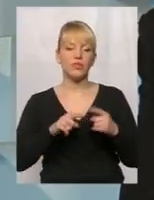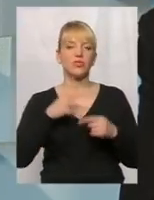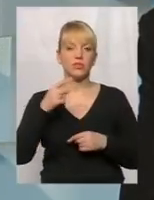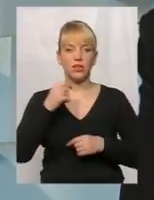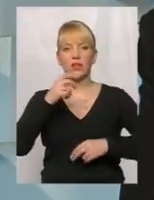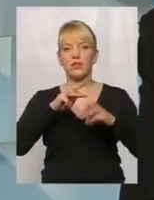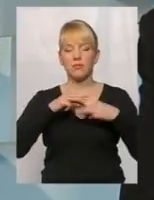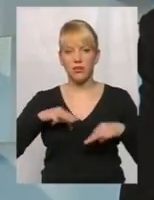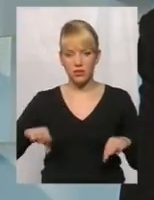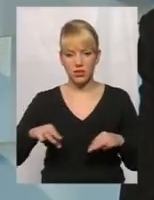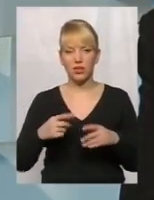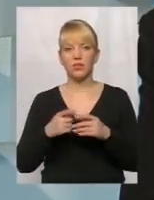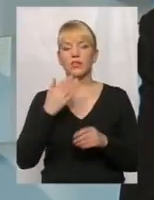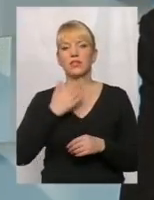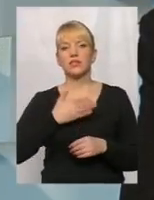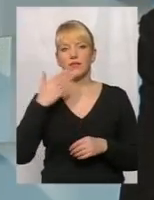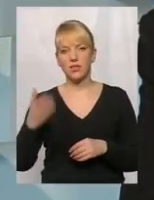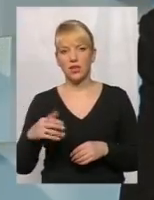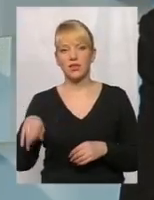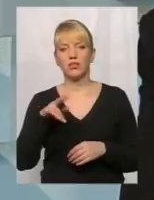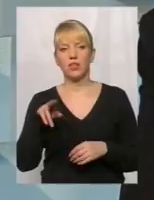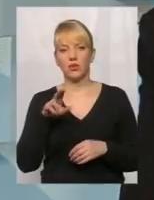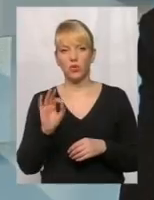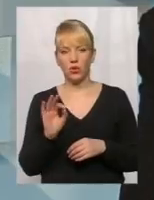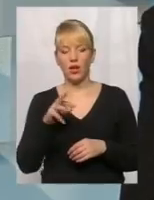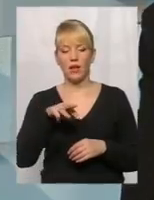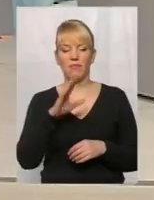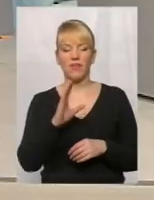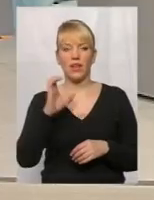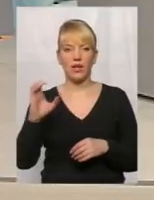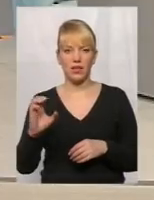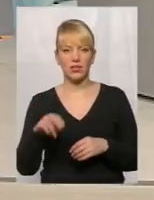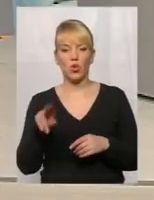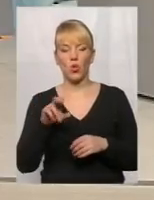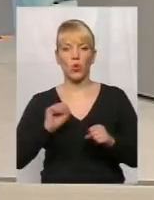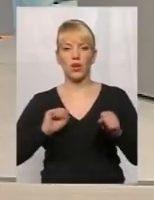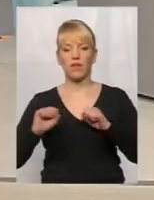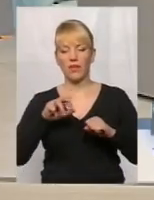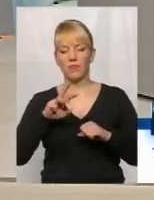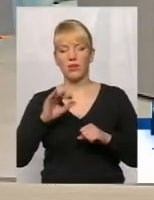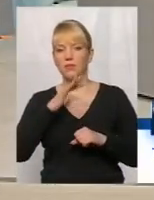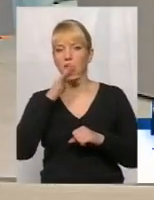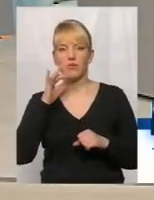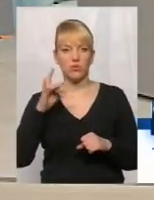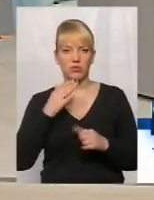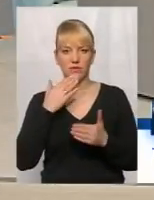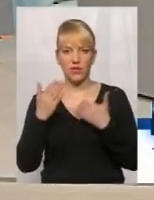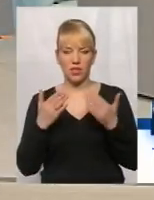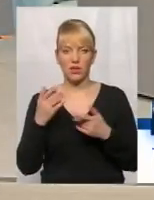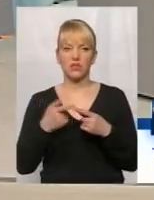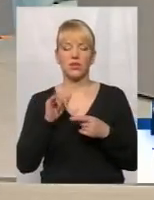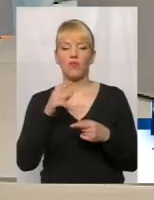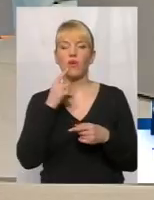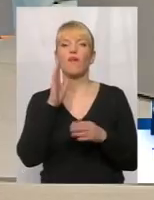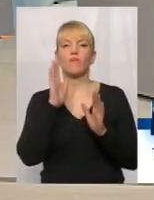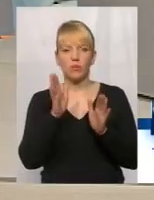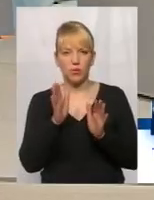міністр, звертавши до, тоді ще було МВС, до керівника МВС неодноразово зверталися, всі говорили, що ось